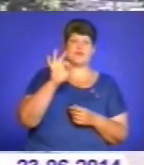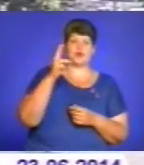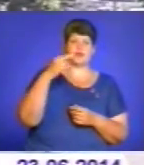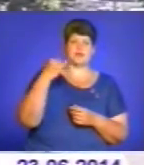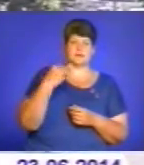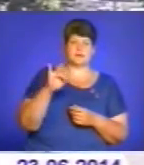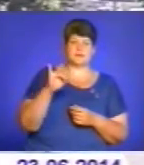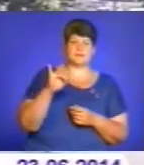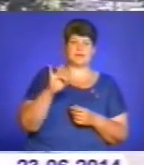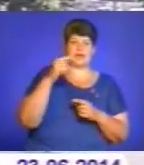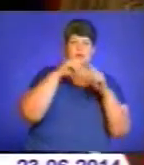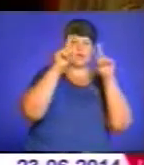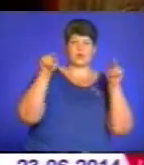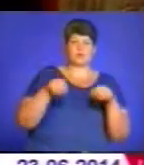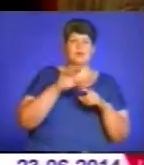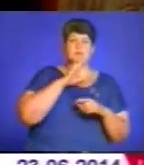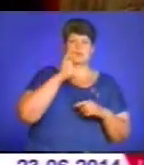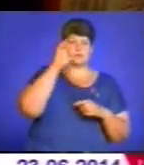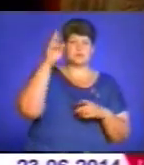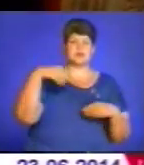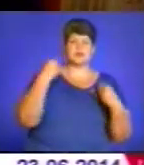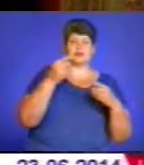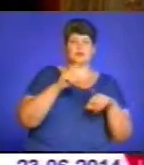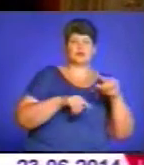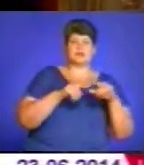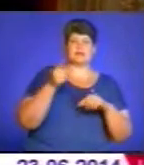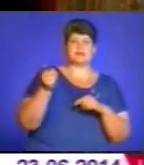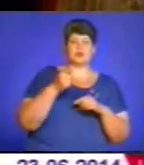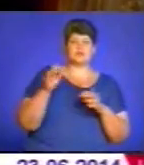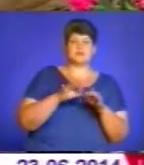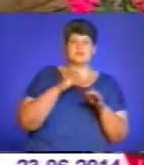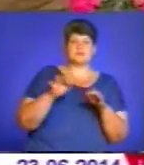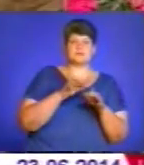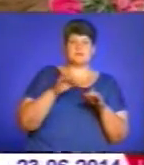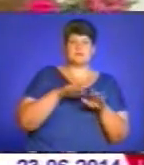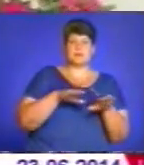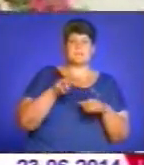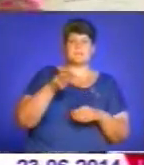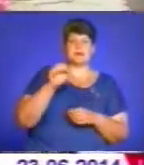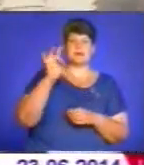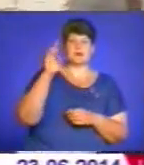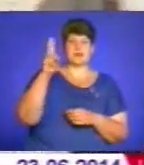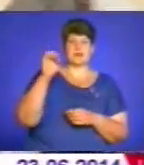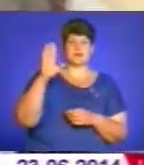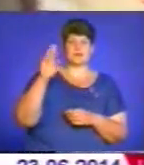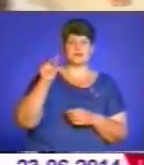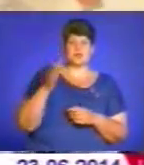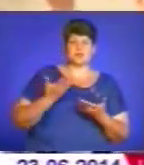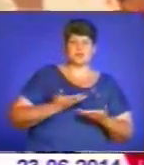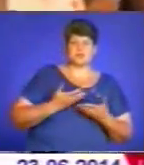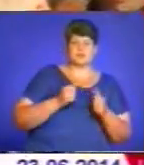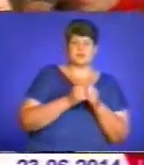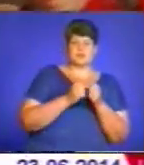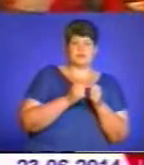Ікону Божої Матері передала храмові побожна родина тернопільського шевця Маркевича, що жив над ставом біля Христово-Здвиженської